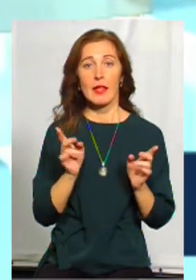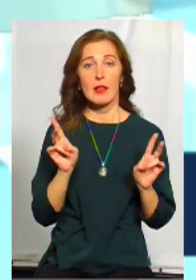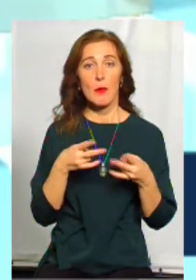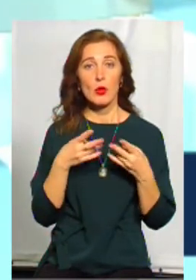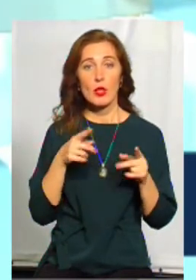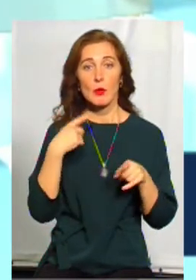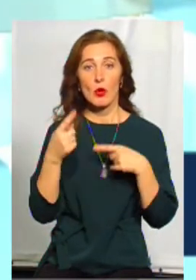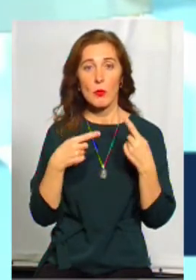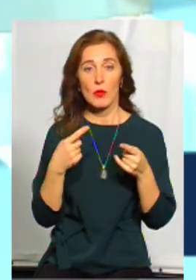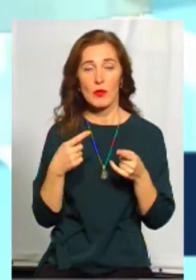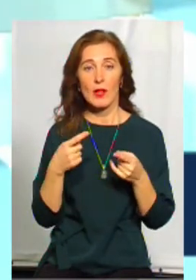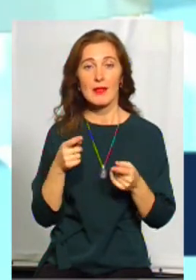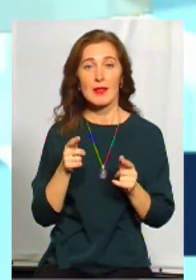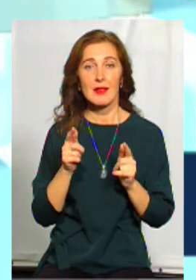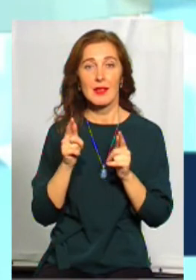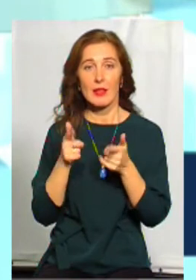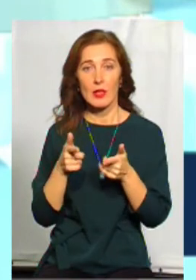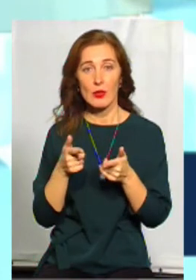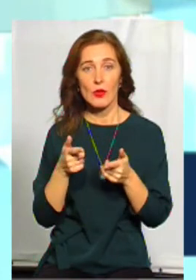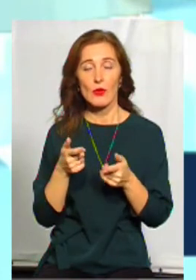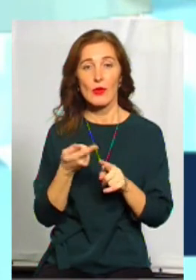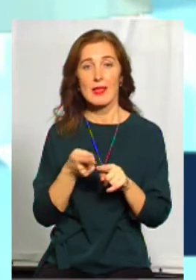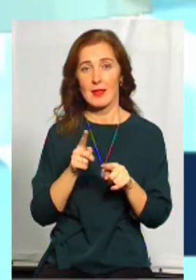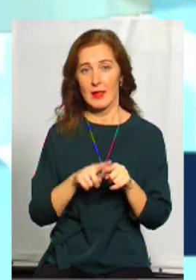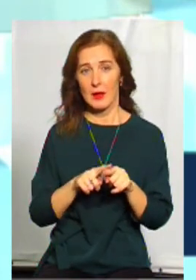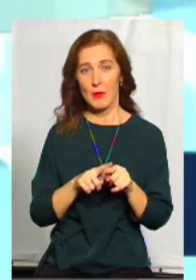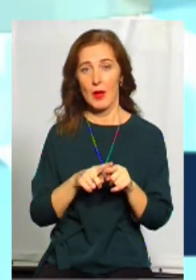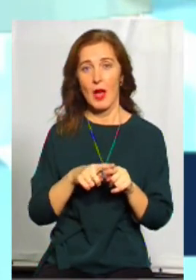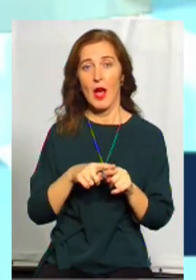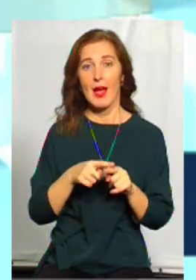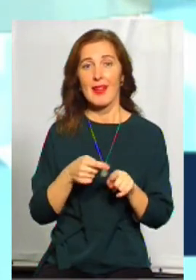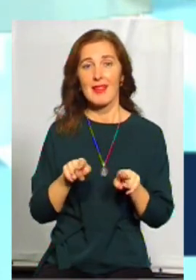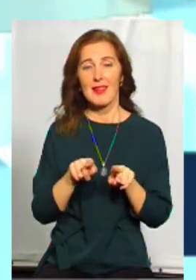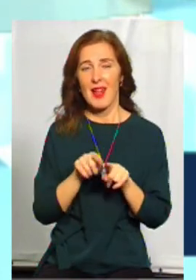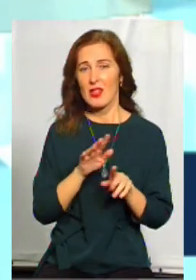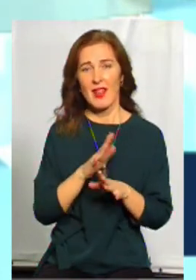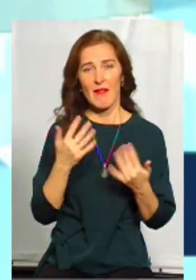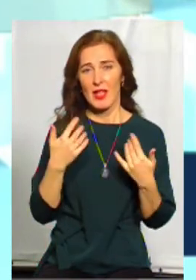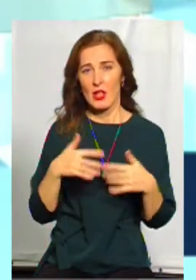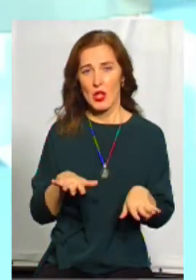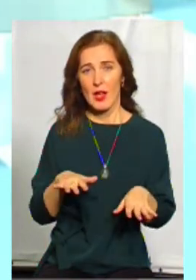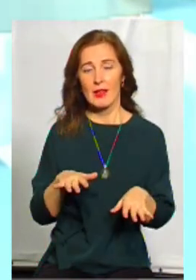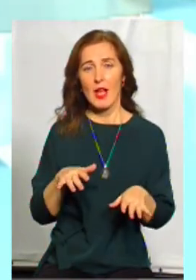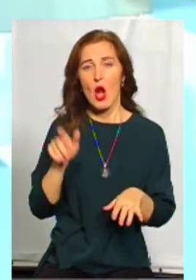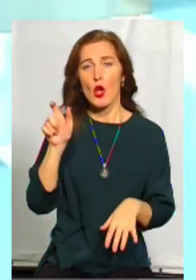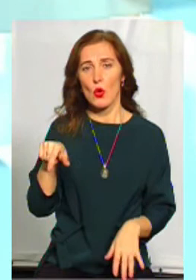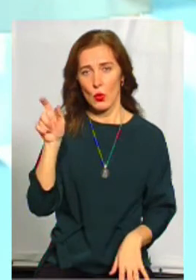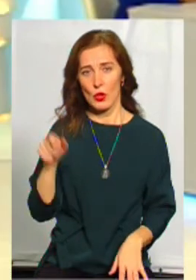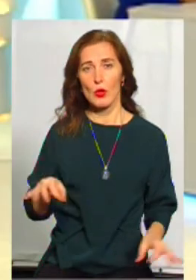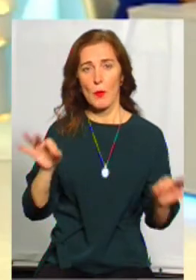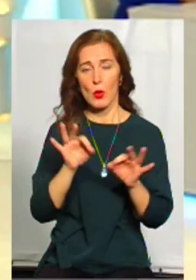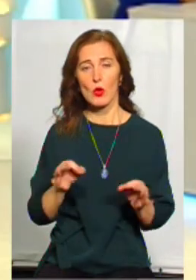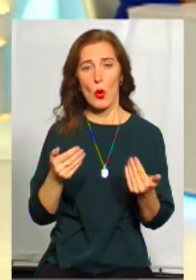і коментувати теж з гідністю, розумієте, з гідністю коментувати, теж не втрачати оцю межу людяності, про що ми з вами